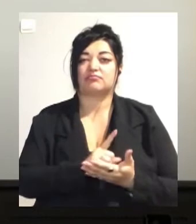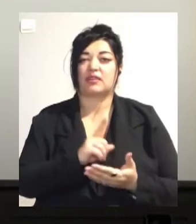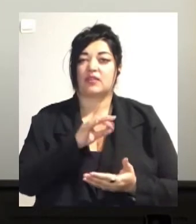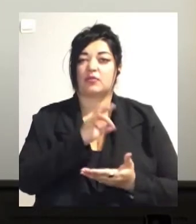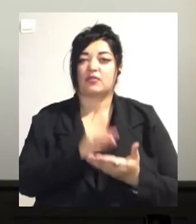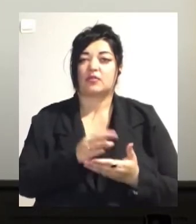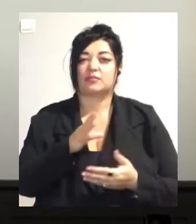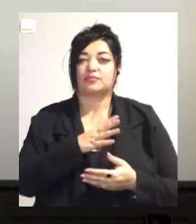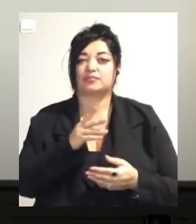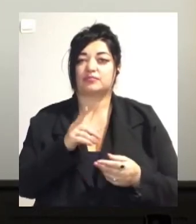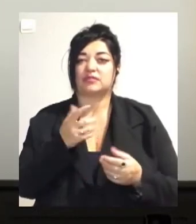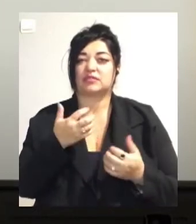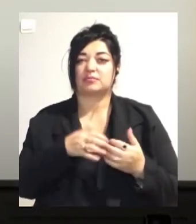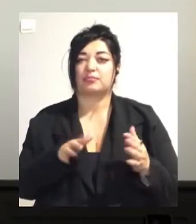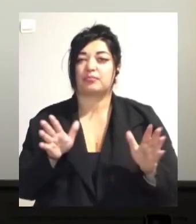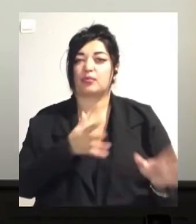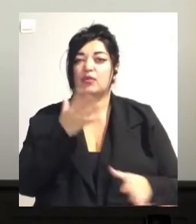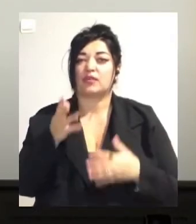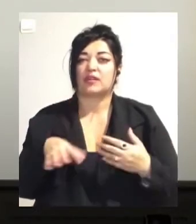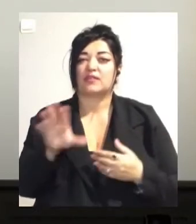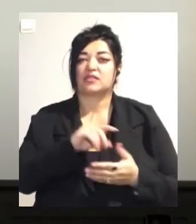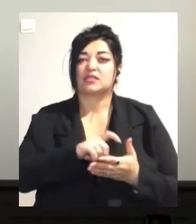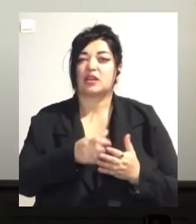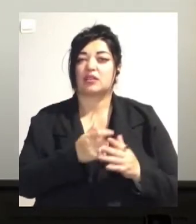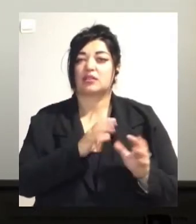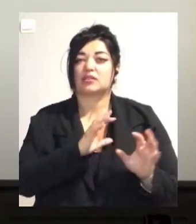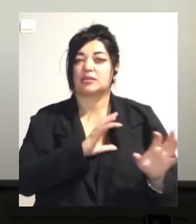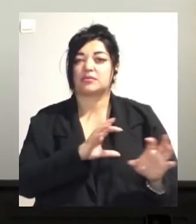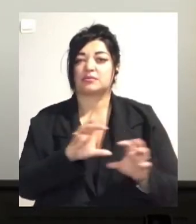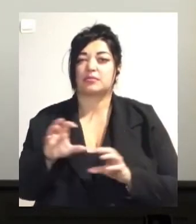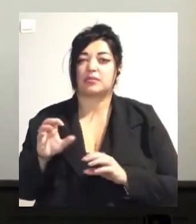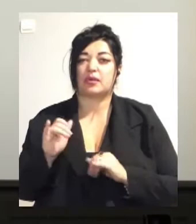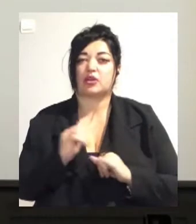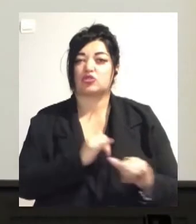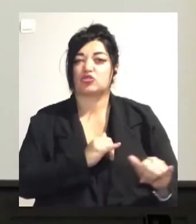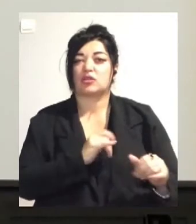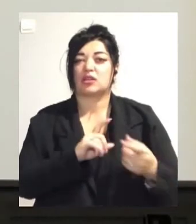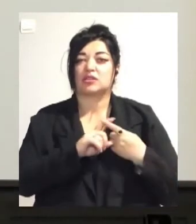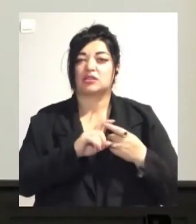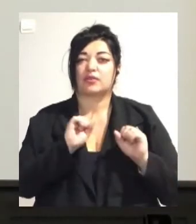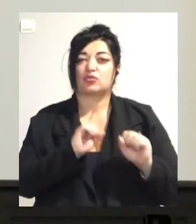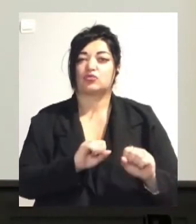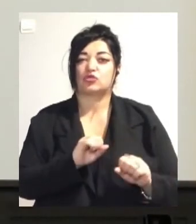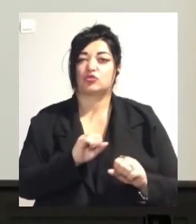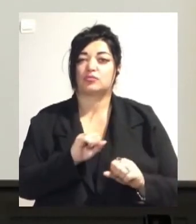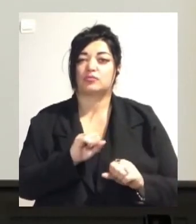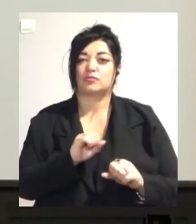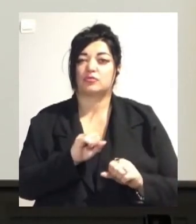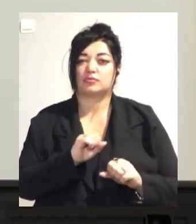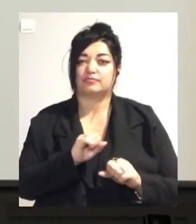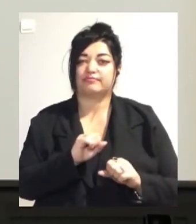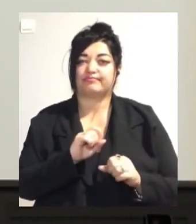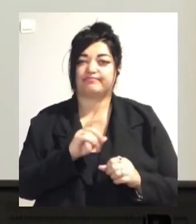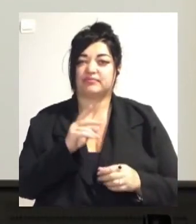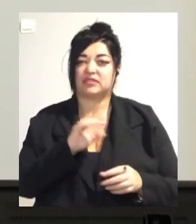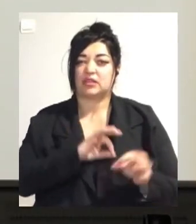провітрювання. Всі заклади забезпечені дезінфікуючими засобами. Те, що хвилює батьків, після кожної перерви проходить